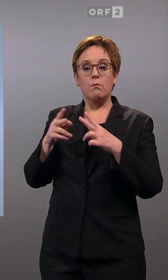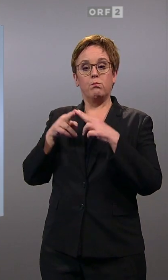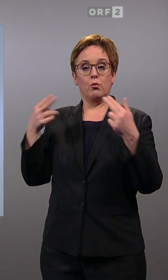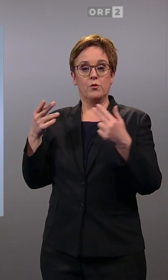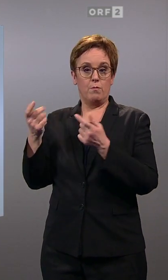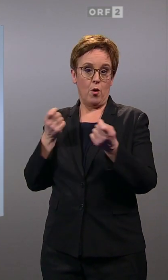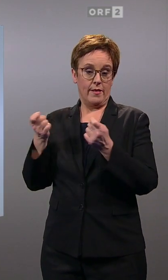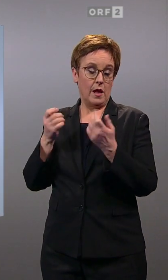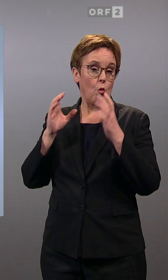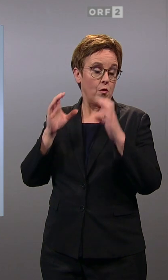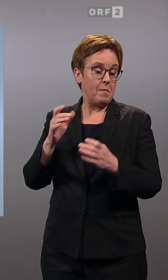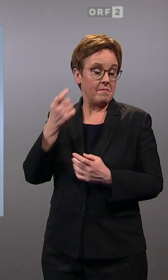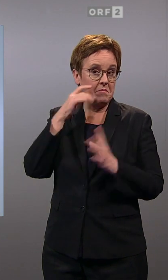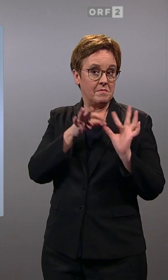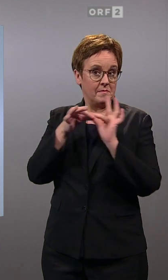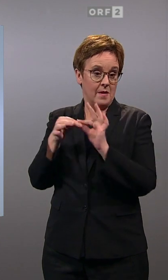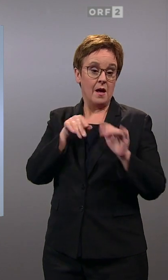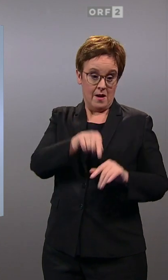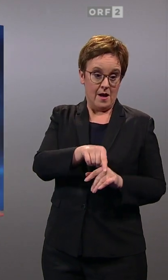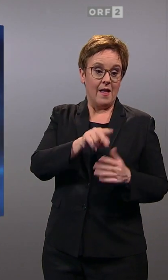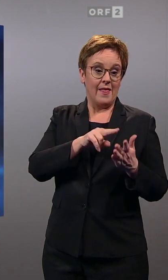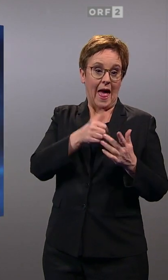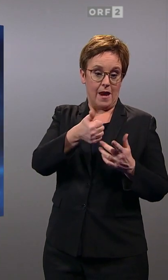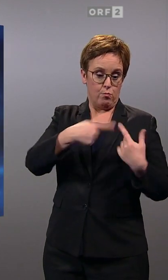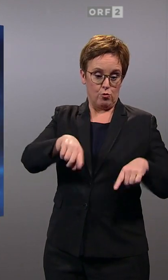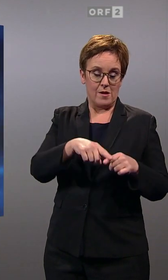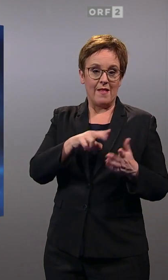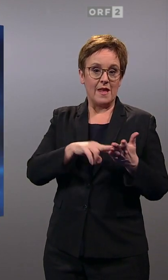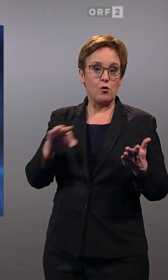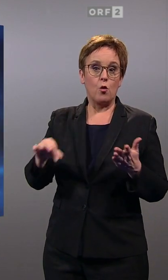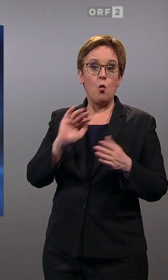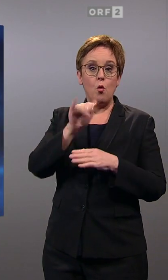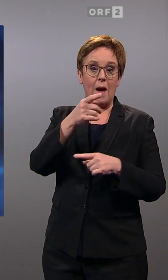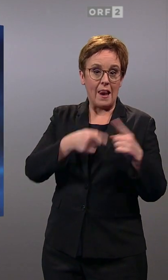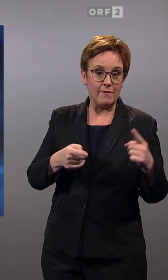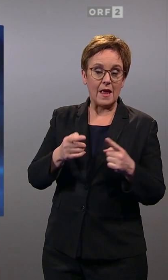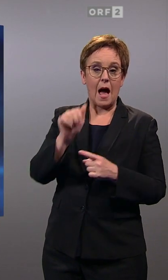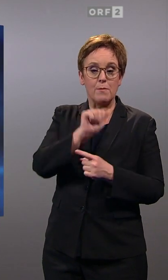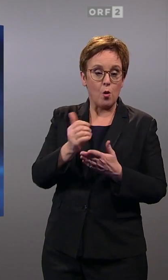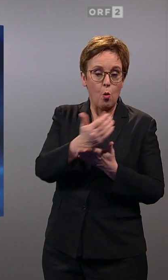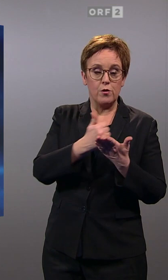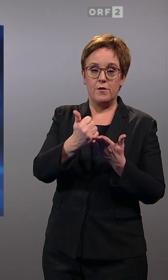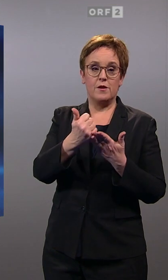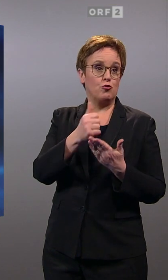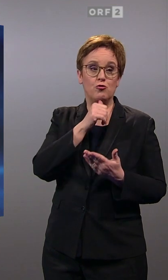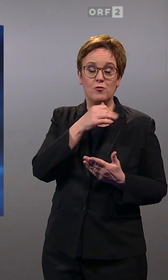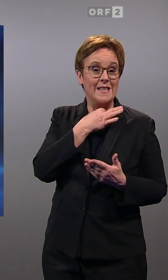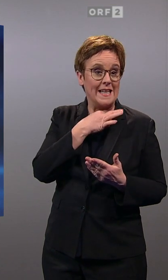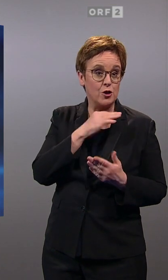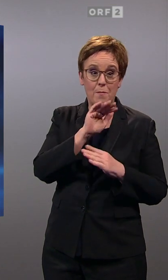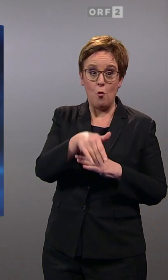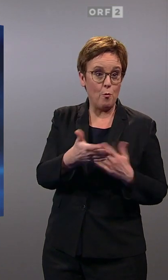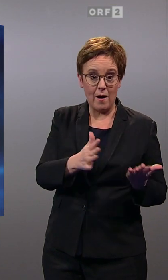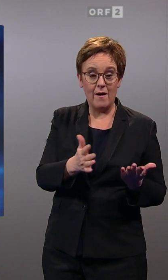Bleiben wir mal bei der ÖVP. Wenn es jetzt zum Verlust der absoluten Mehrheit kommt, wie Sie es gerade beschrieben haben, welche